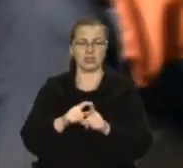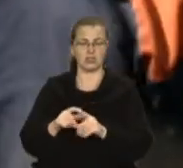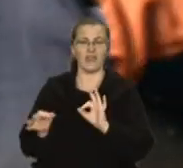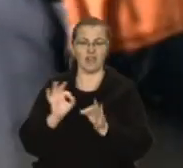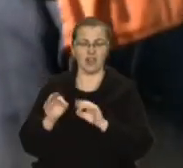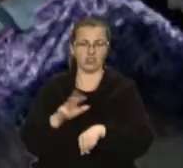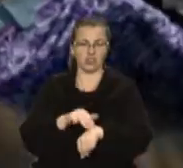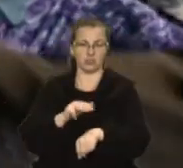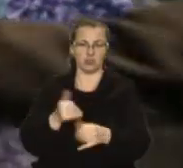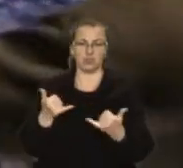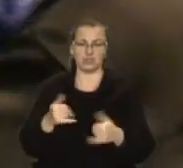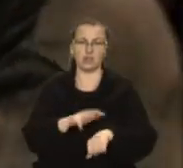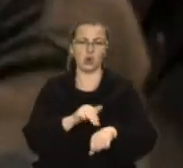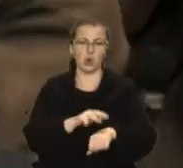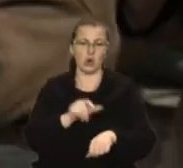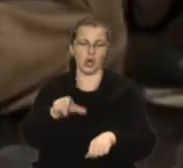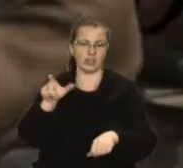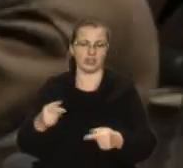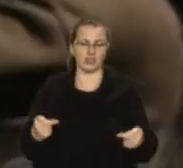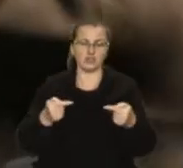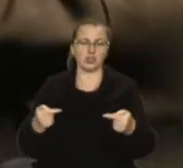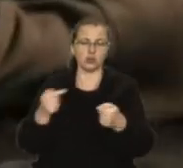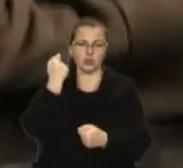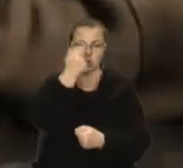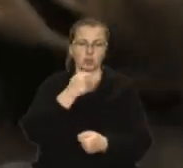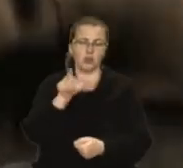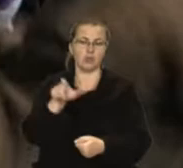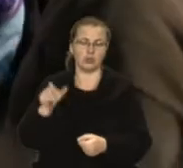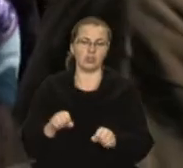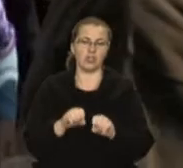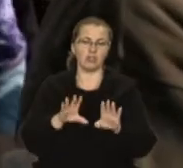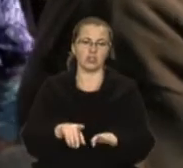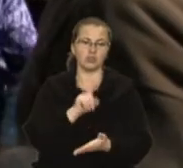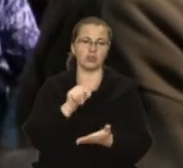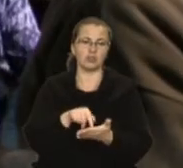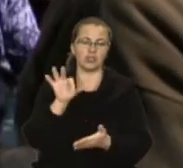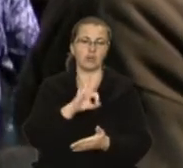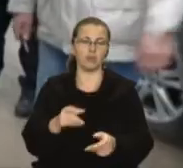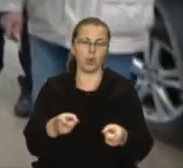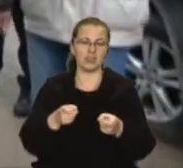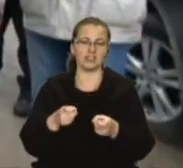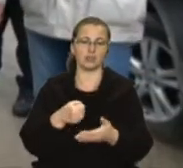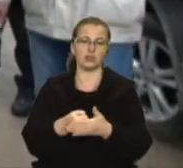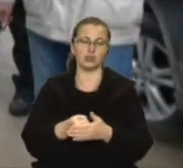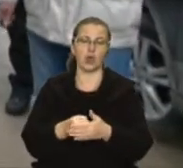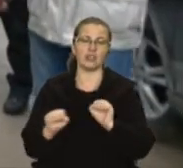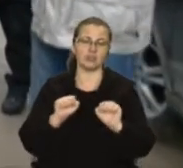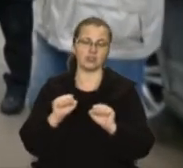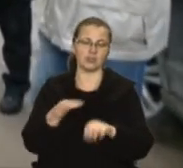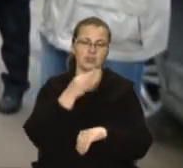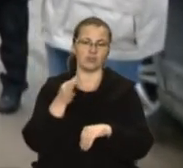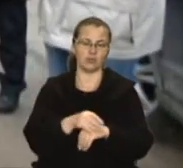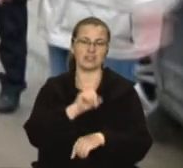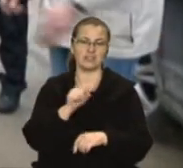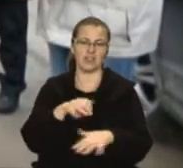Добровольської, зараз поліцейські встановлюють особи цих людей і вирішують питання про притягнення їх до адміністративної відповідальності